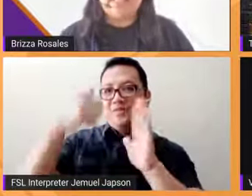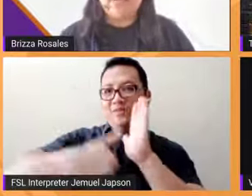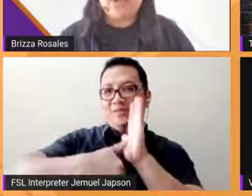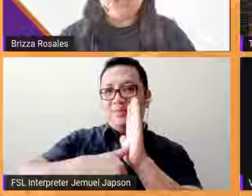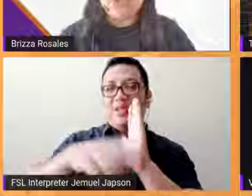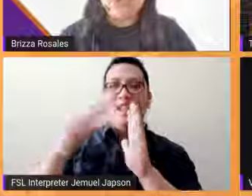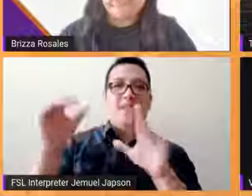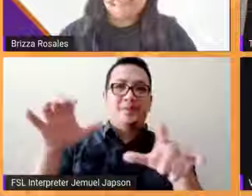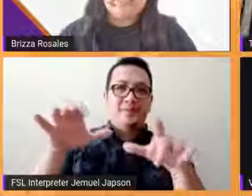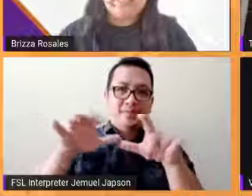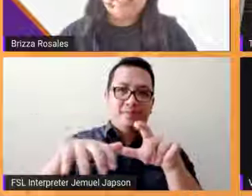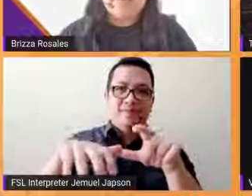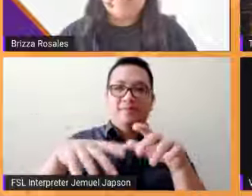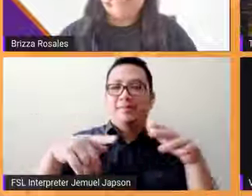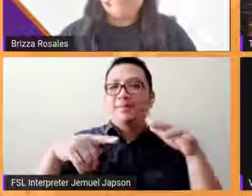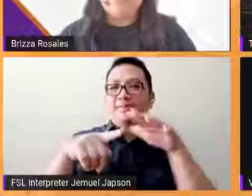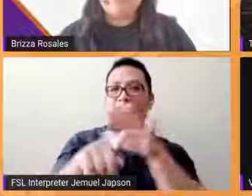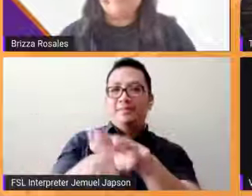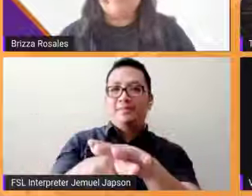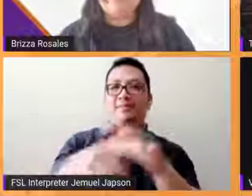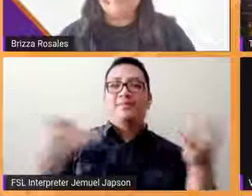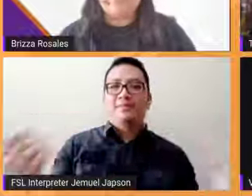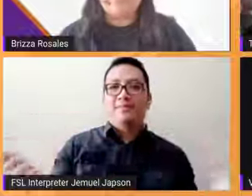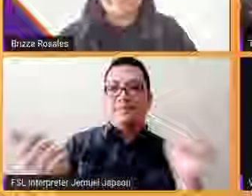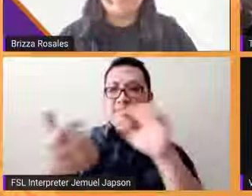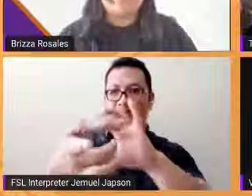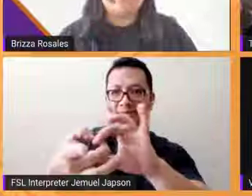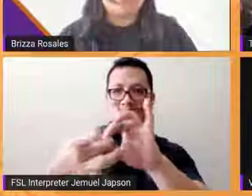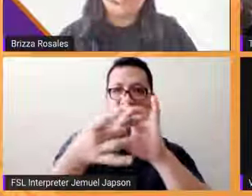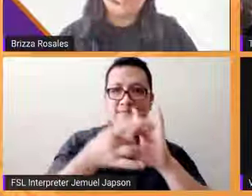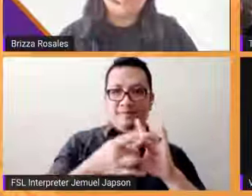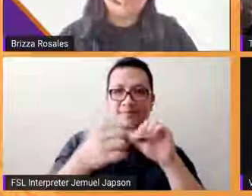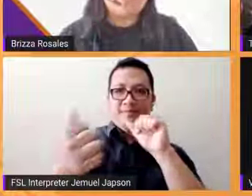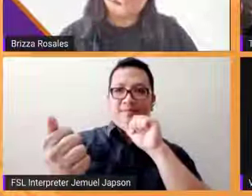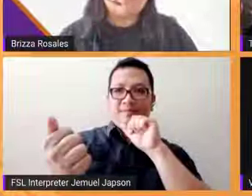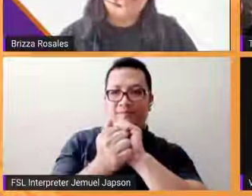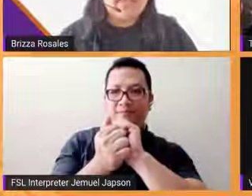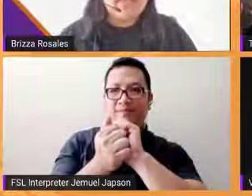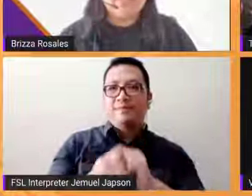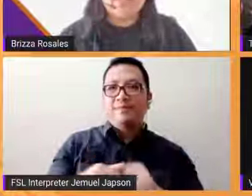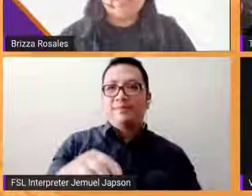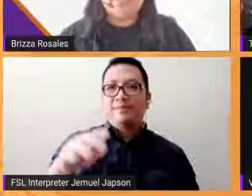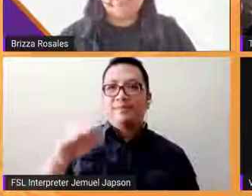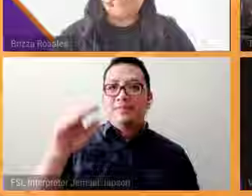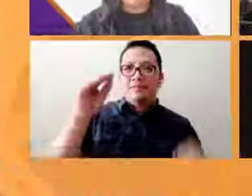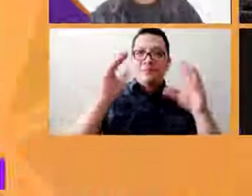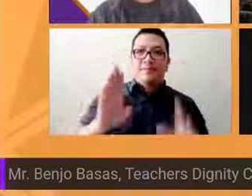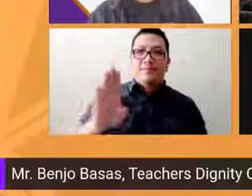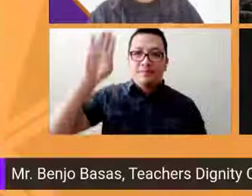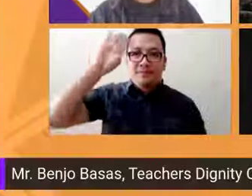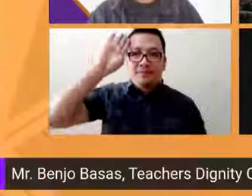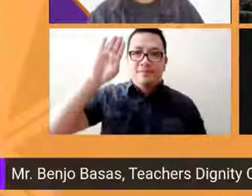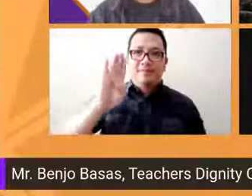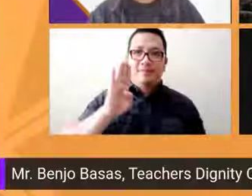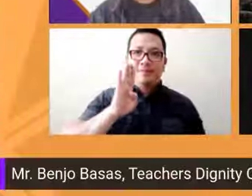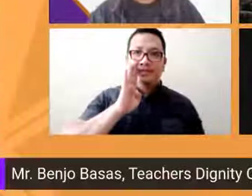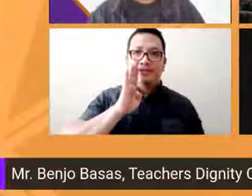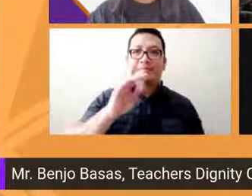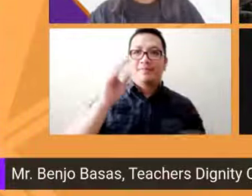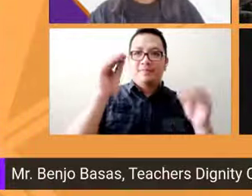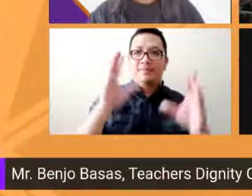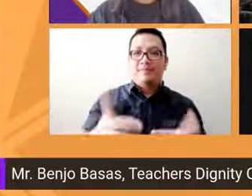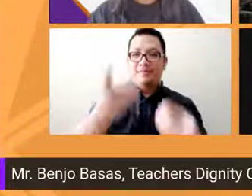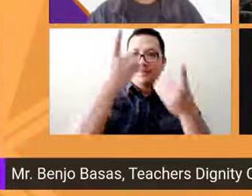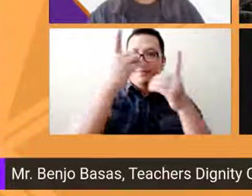inclusion kasama pa rin po natin ngayon si Sir Benjo Basas from Teachers Dignity Coalition at si